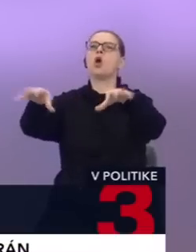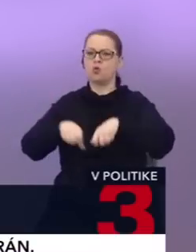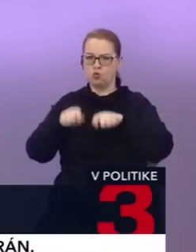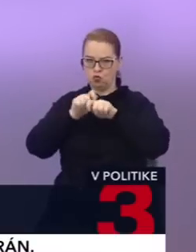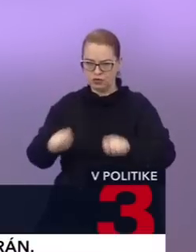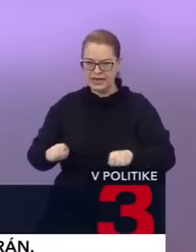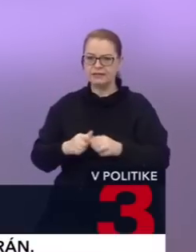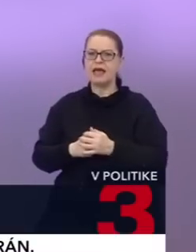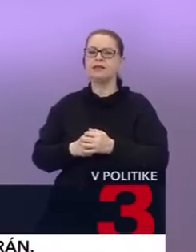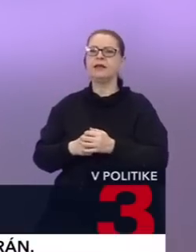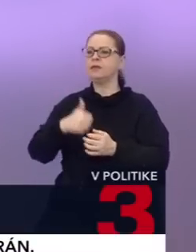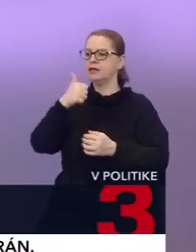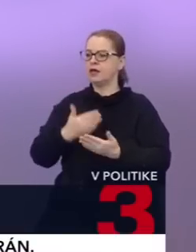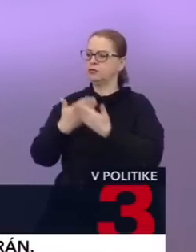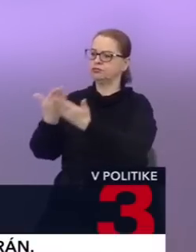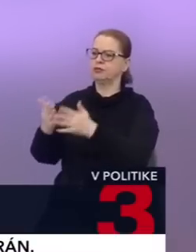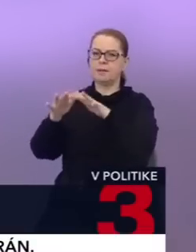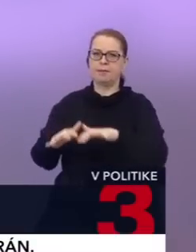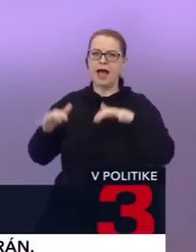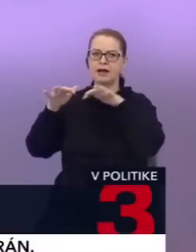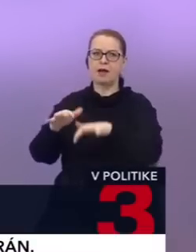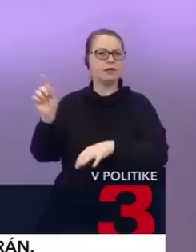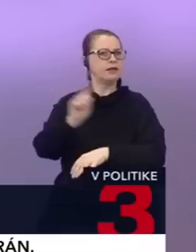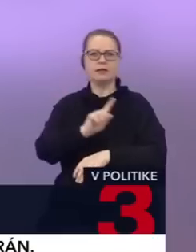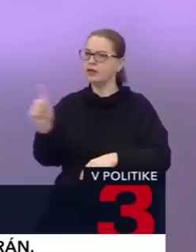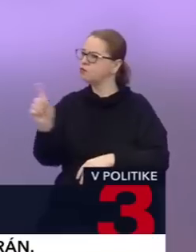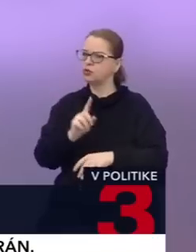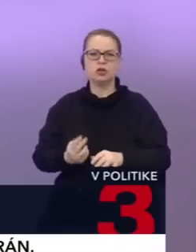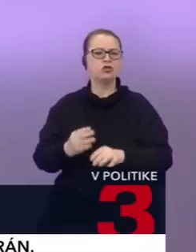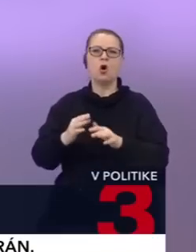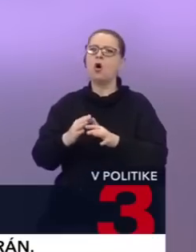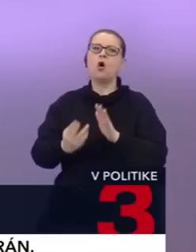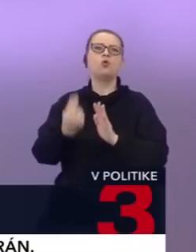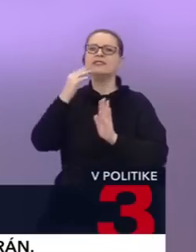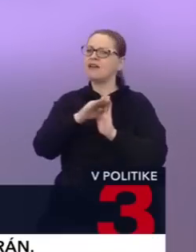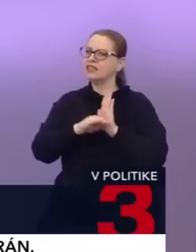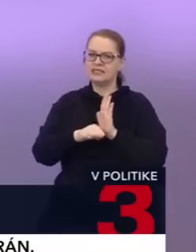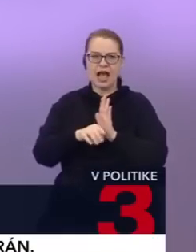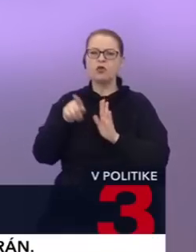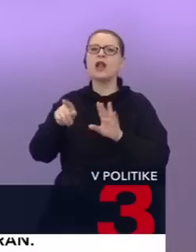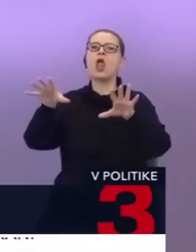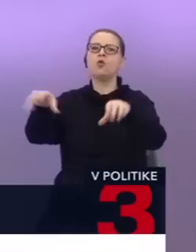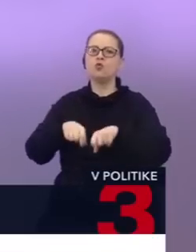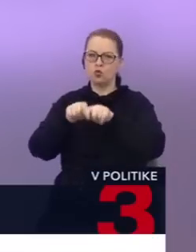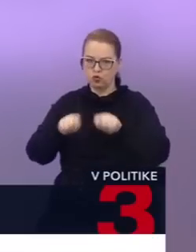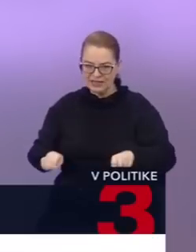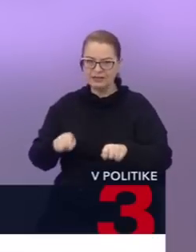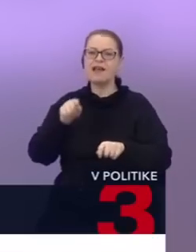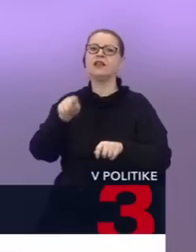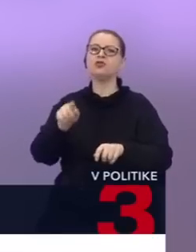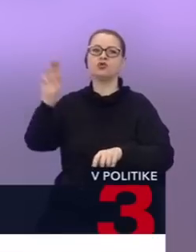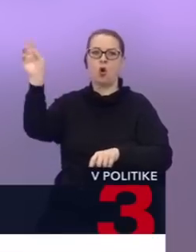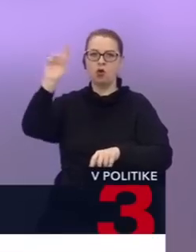jedno uznesenie príde do parlamentu, nebude to ústavný zákon, ale bude to uznesenie. To uznesenie odhlasujú 90 poslanci minimálne